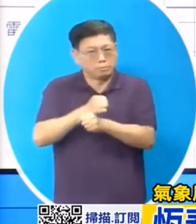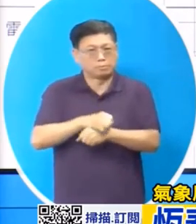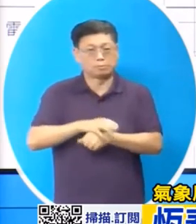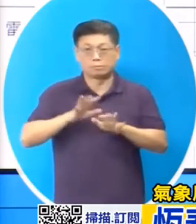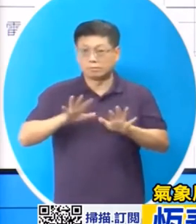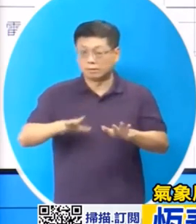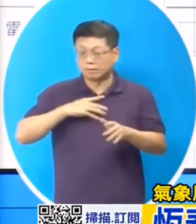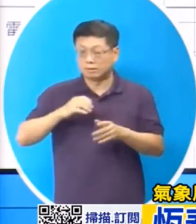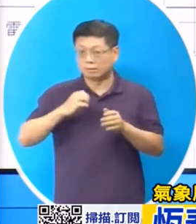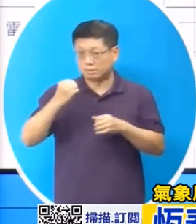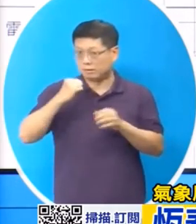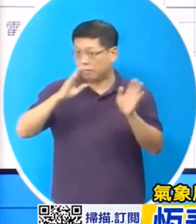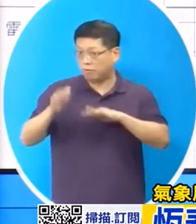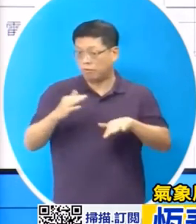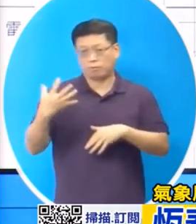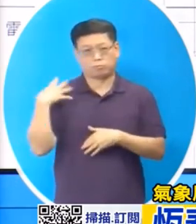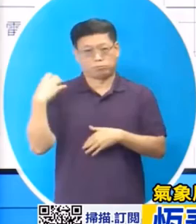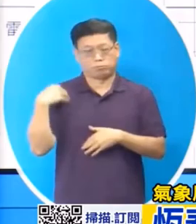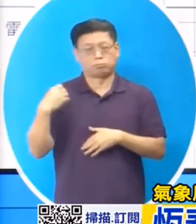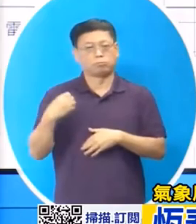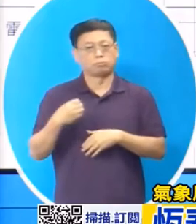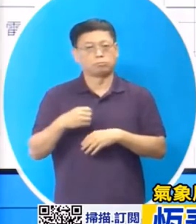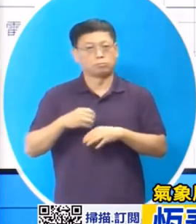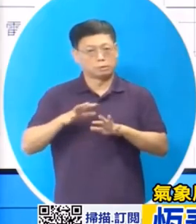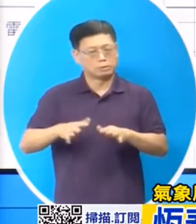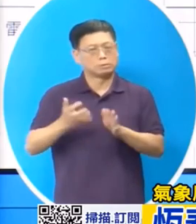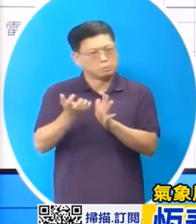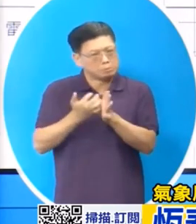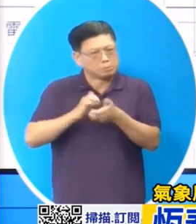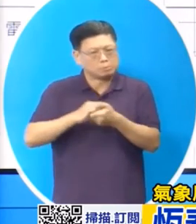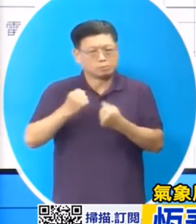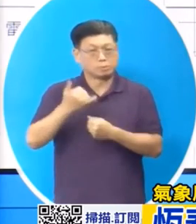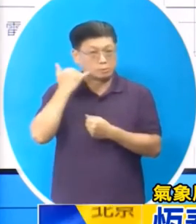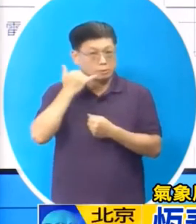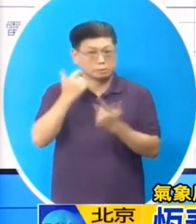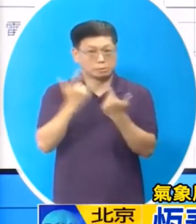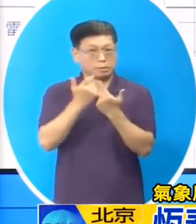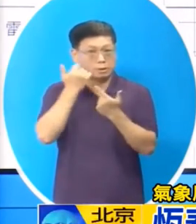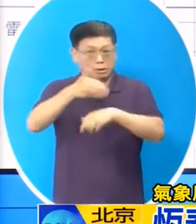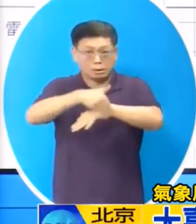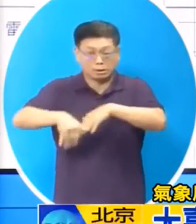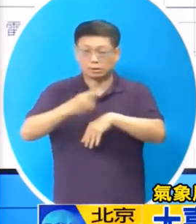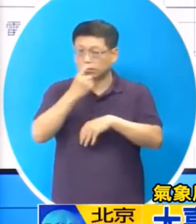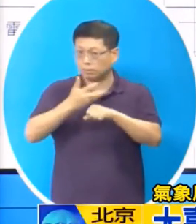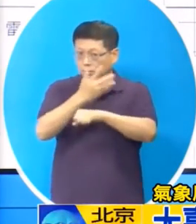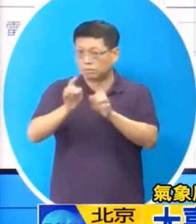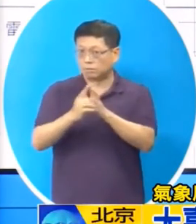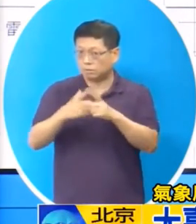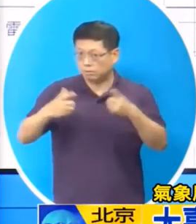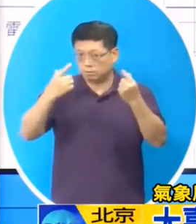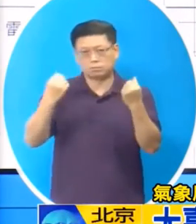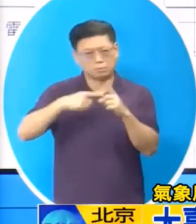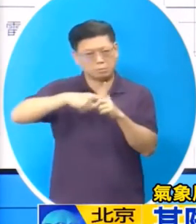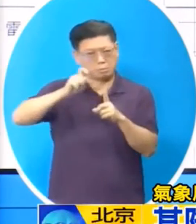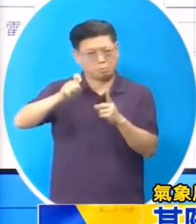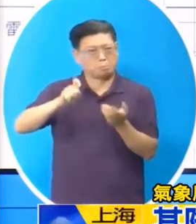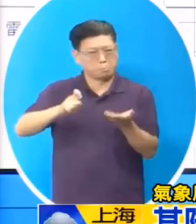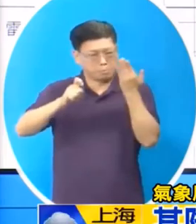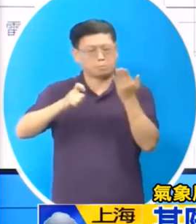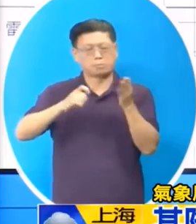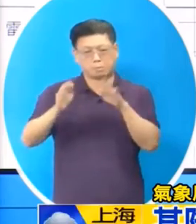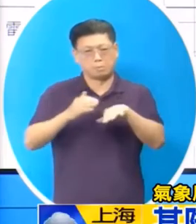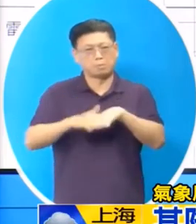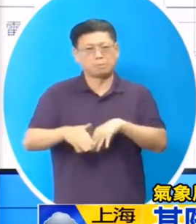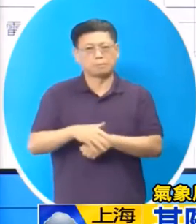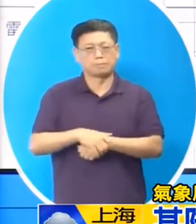今天强阵风现象仍然会出现我们预估在基隆北海岸地区绿岛南雨地区还是会有十级以上的强阵